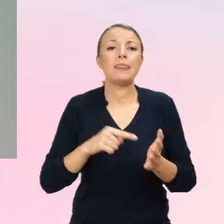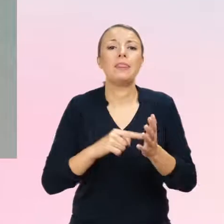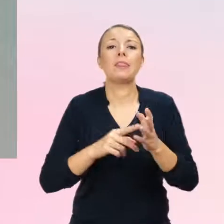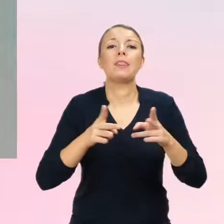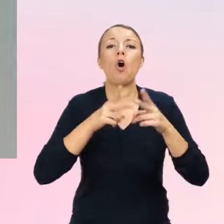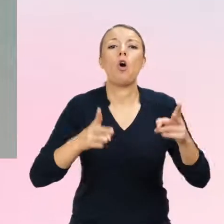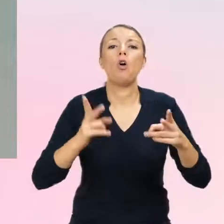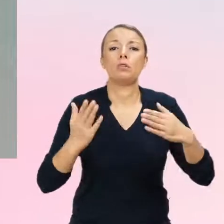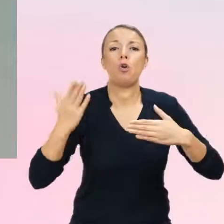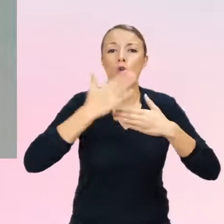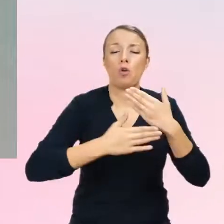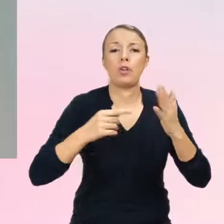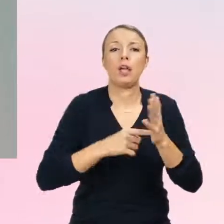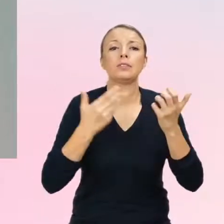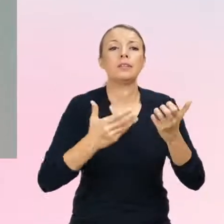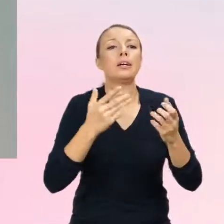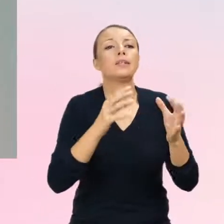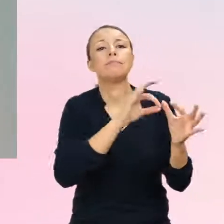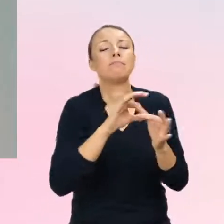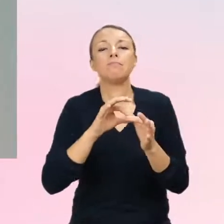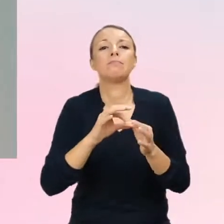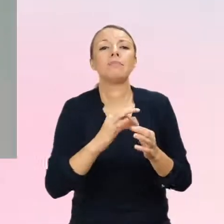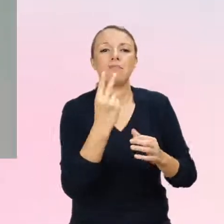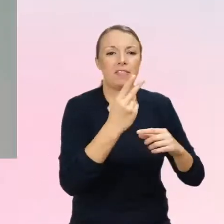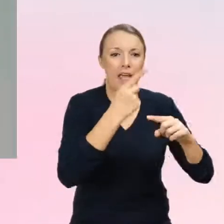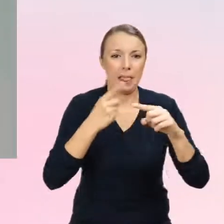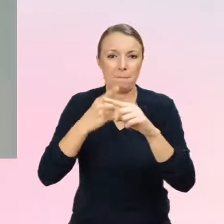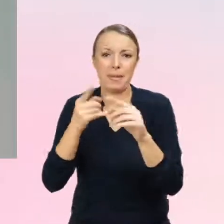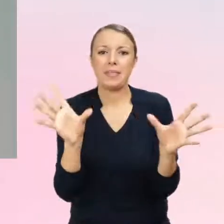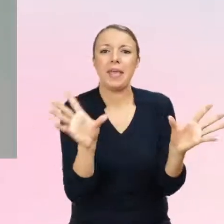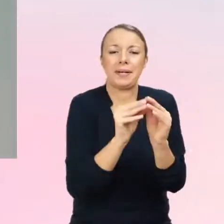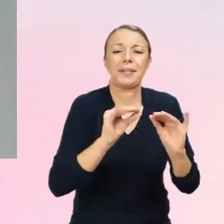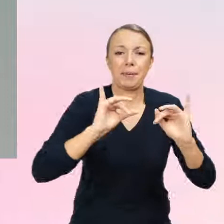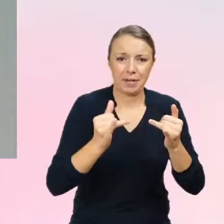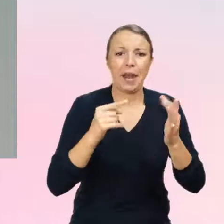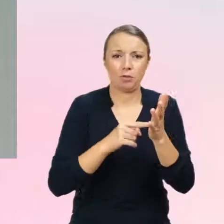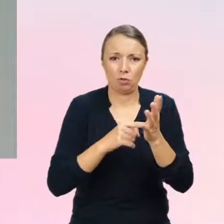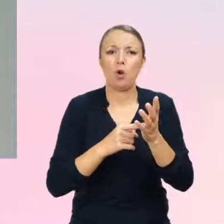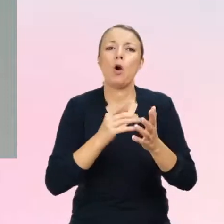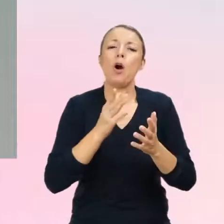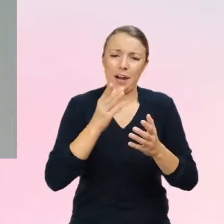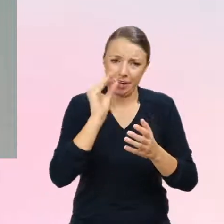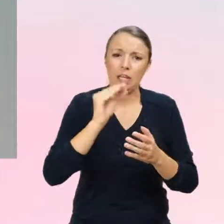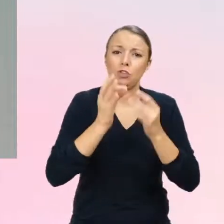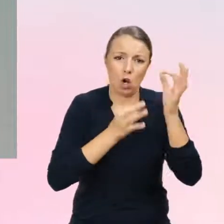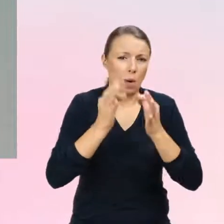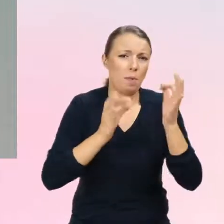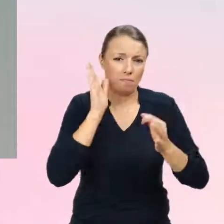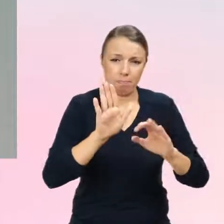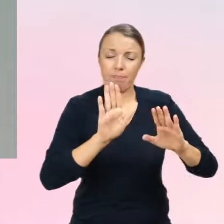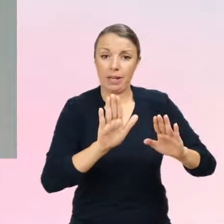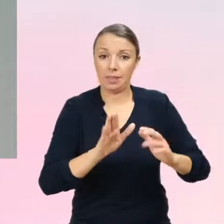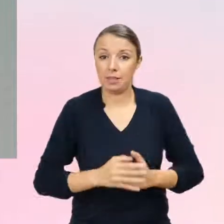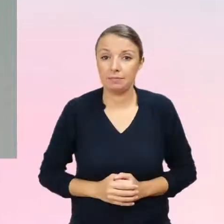współwystępowaniem tych obu zjawisk, i będę chciała to Państwu zaprezentować, ale może